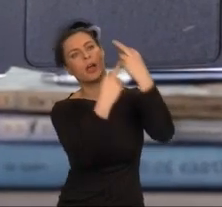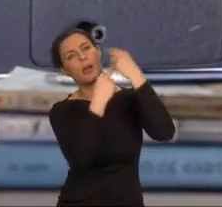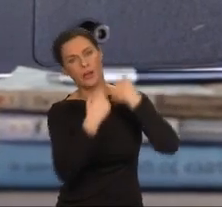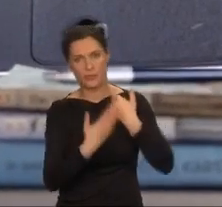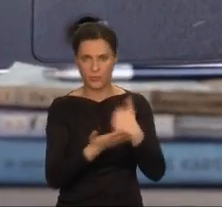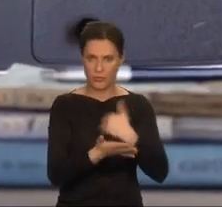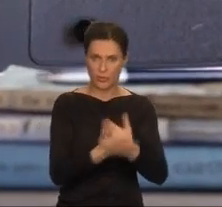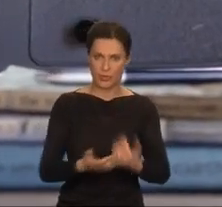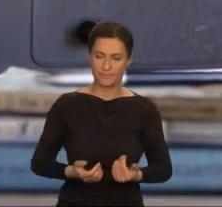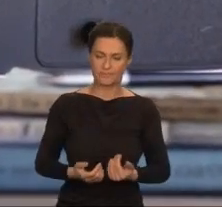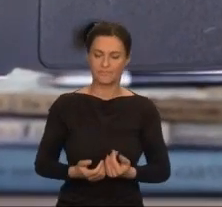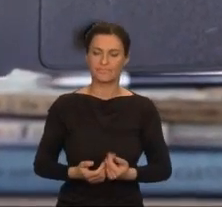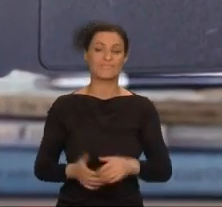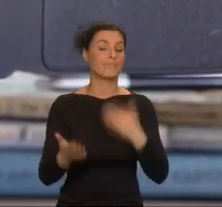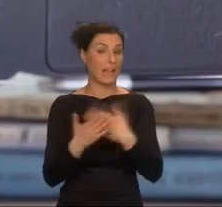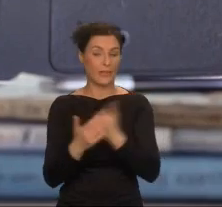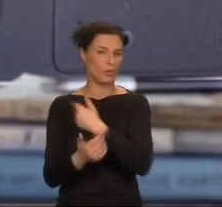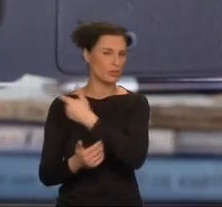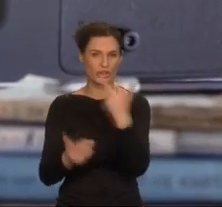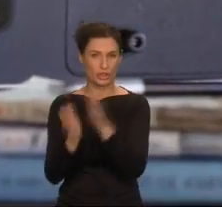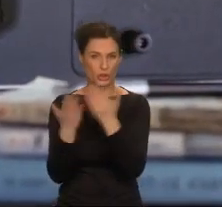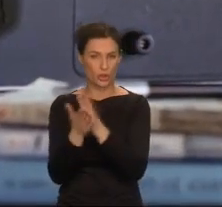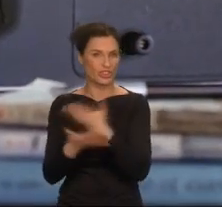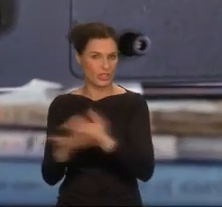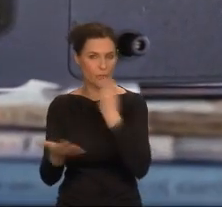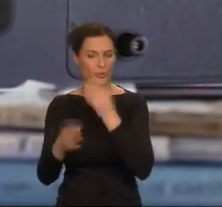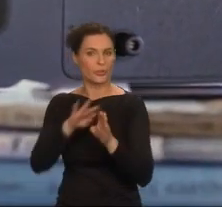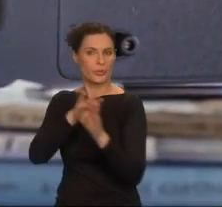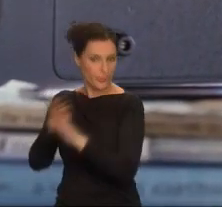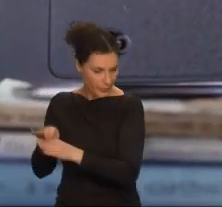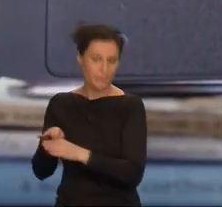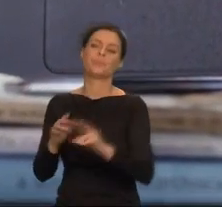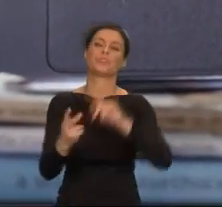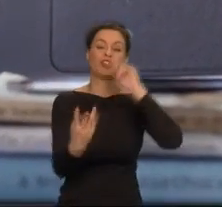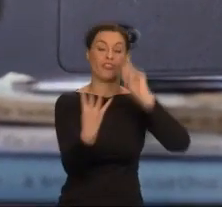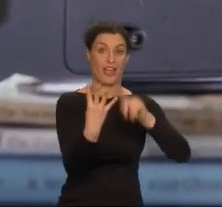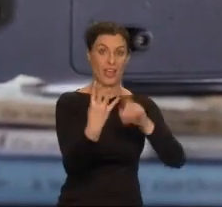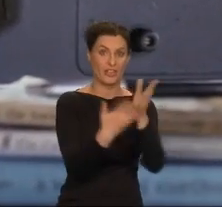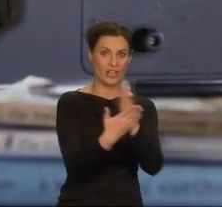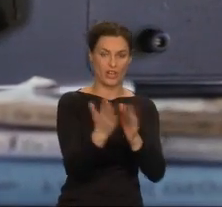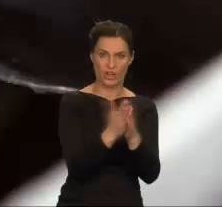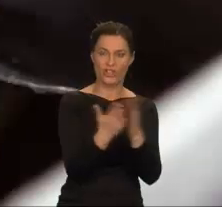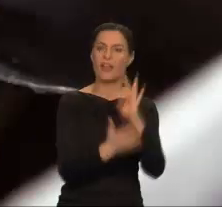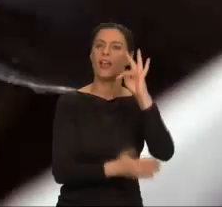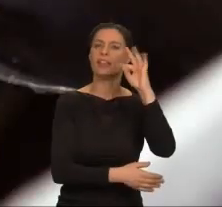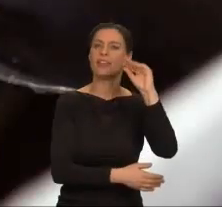Zaczęłam pracę nad czwartą książką z tego cyklu. Tehanu. Zupełnie mi nie szła.